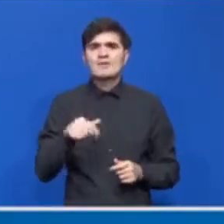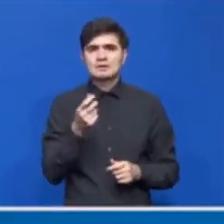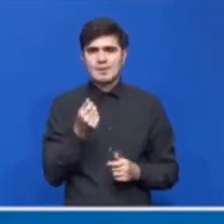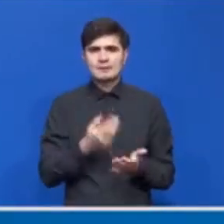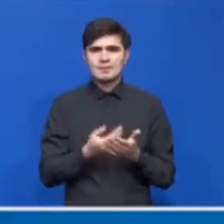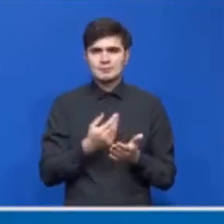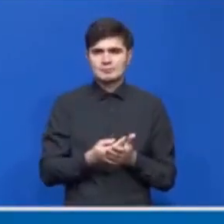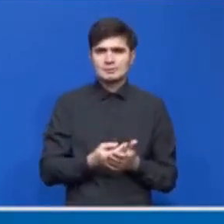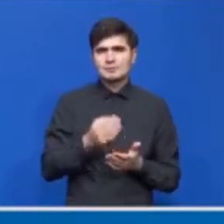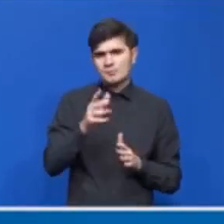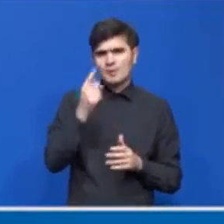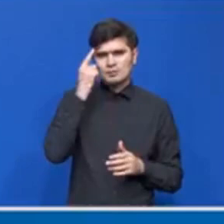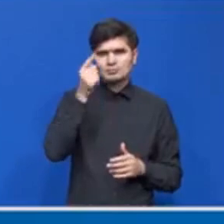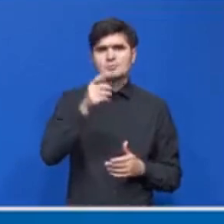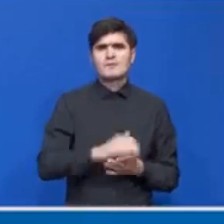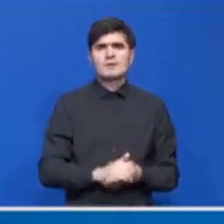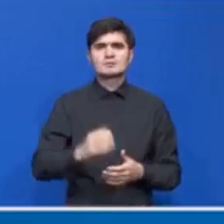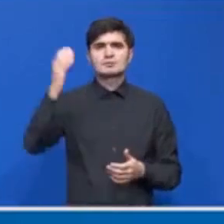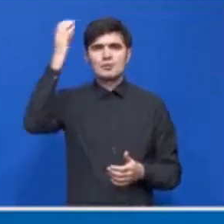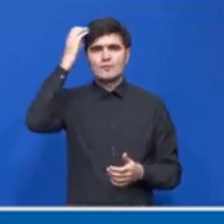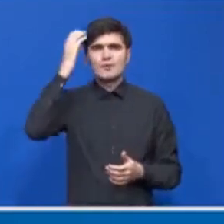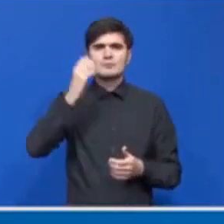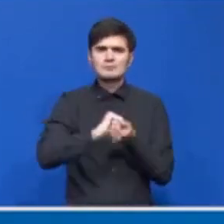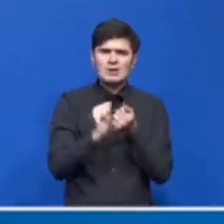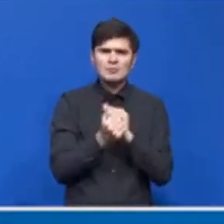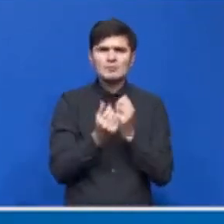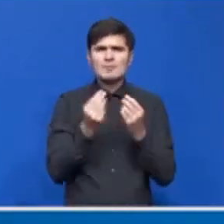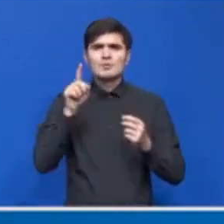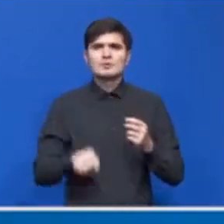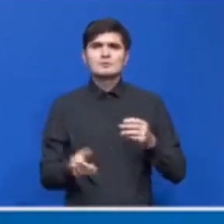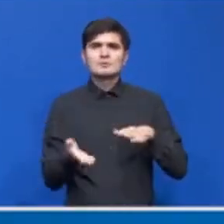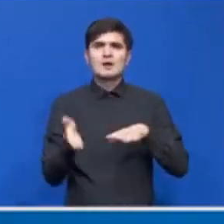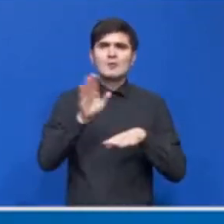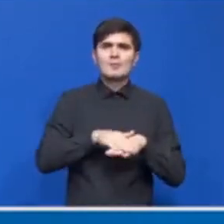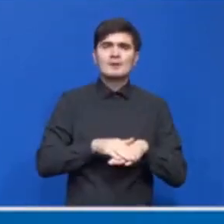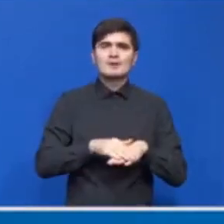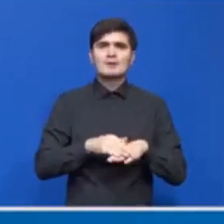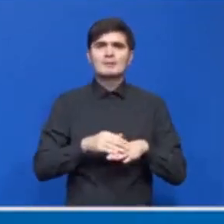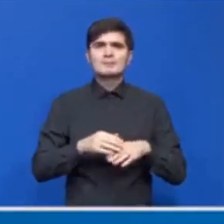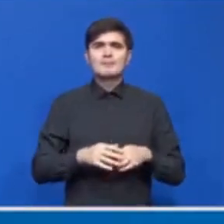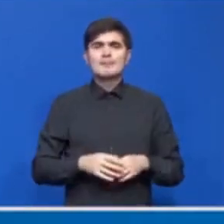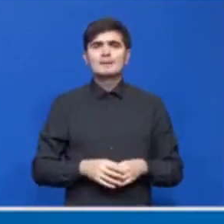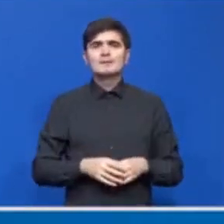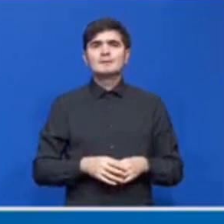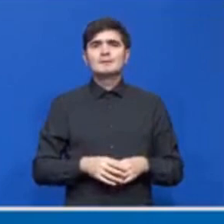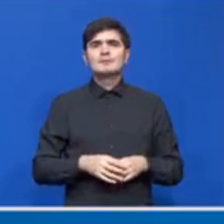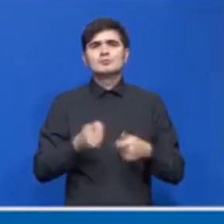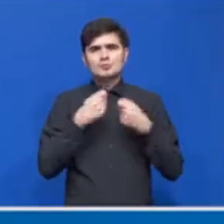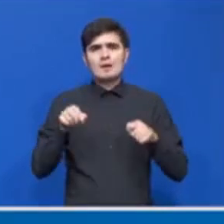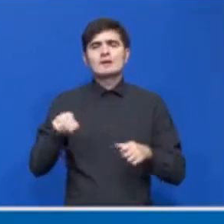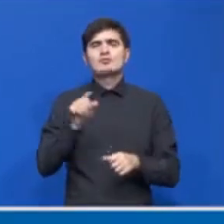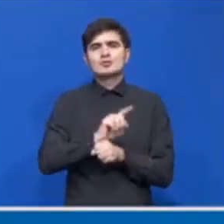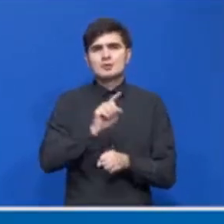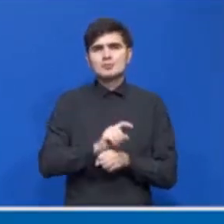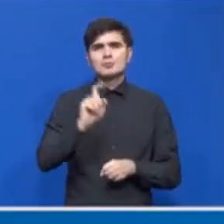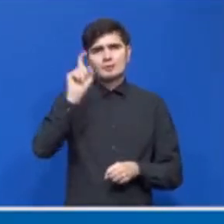momentul de față, după cum plurul arbi și la vă astrăștiți, guvernul se luptă de câteva luni de zile să acopere acea Stimate domnul, pe toate aceste lucruri, cred că vi le va